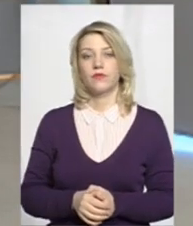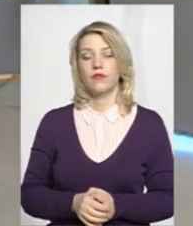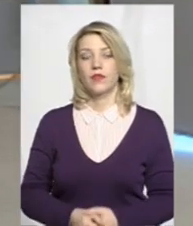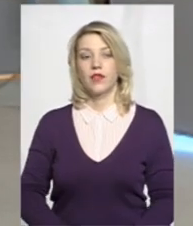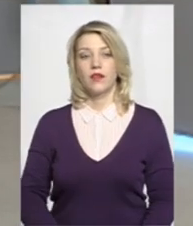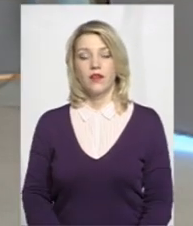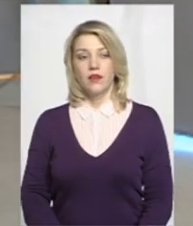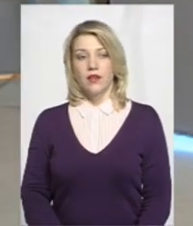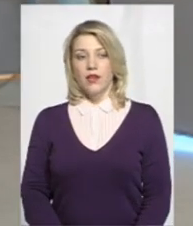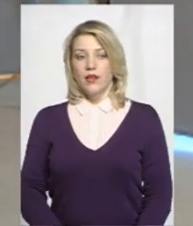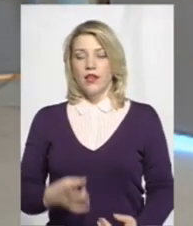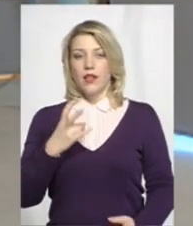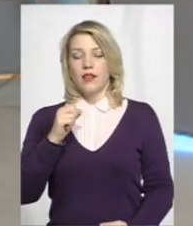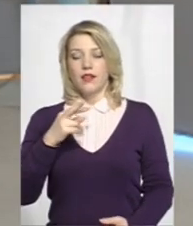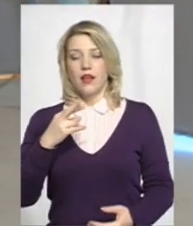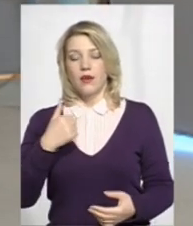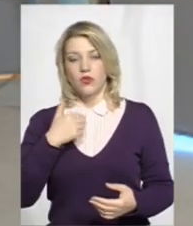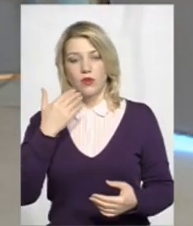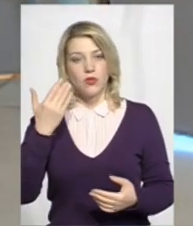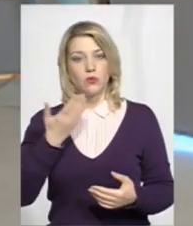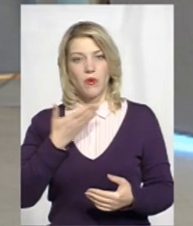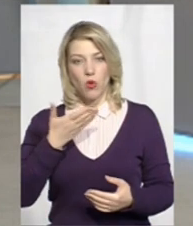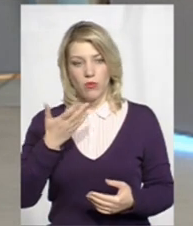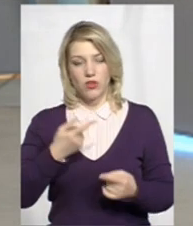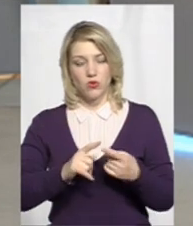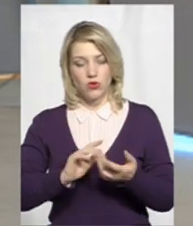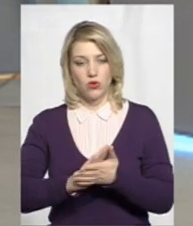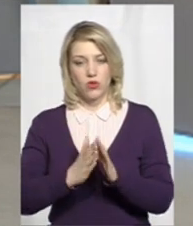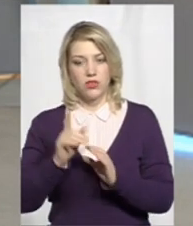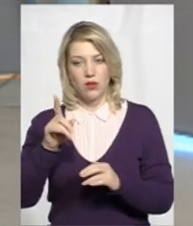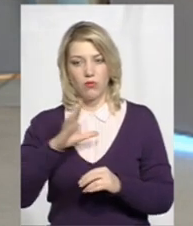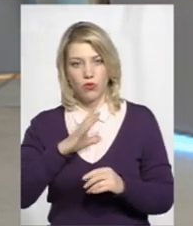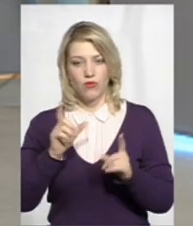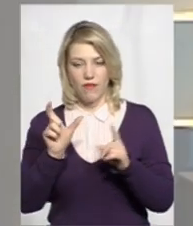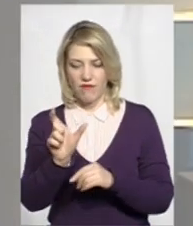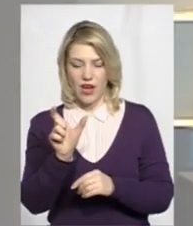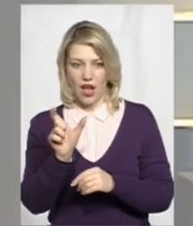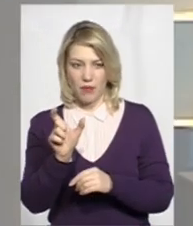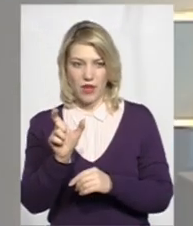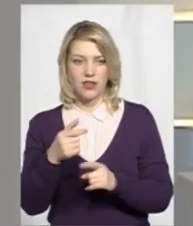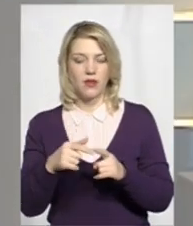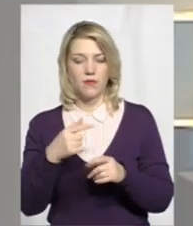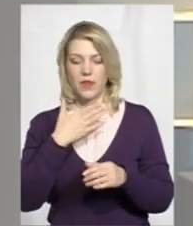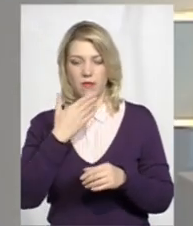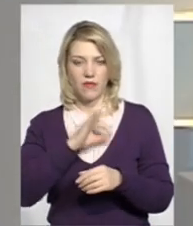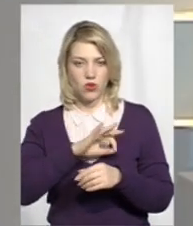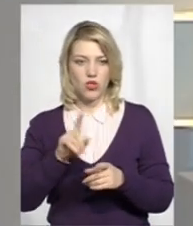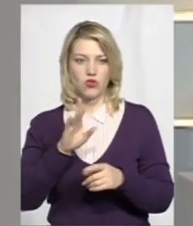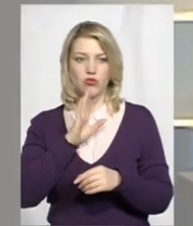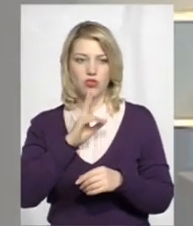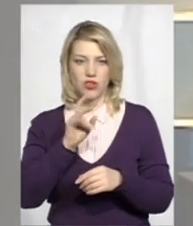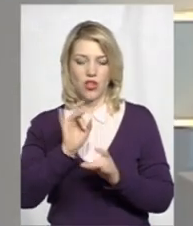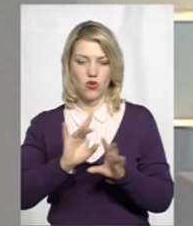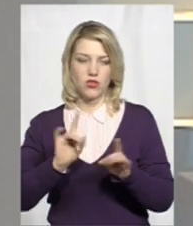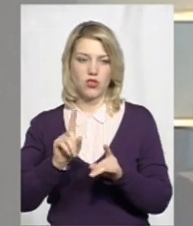Пані Наталі, я хотіла б, щоб ви прокоментували оцю ситуацію. Там, до речі, був фрагмент, не використали його, про те, що жінка розказує, що от